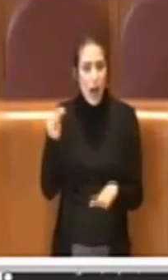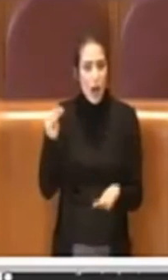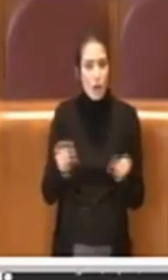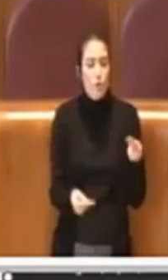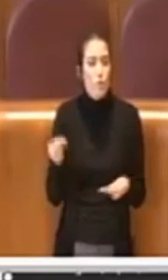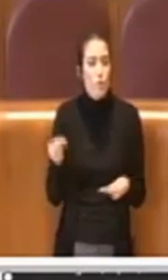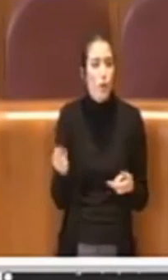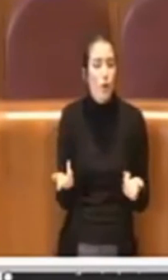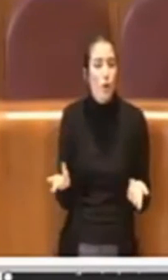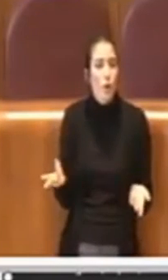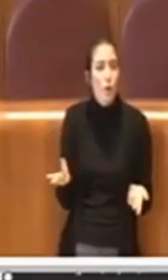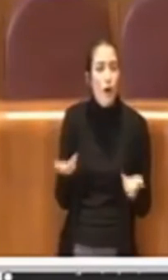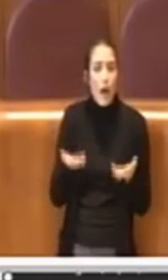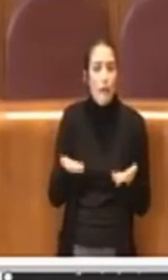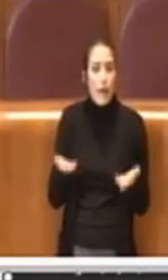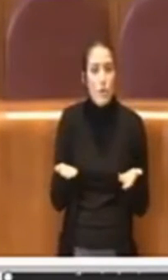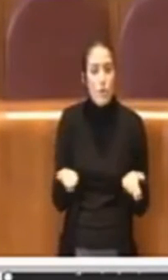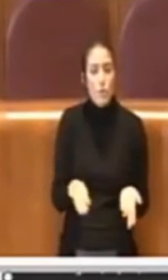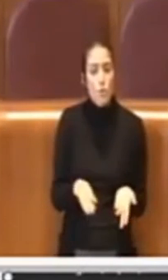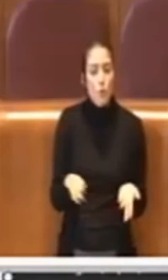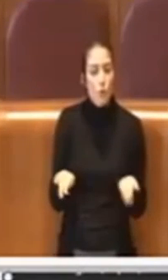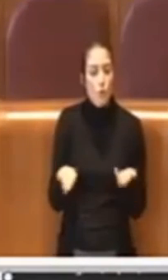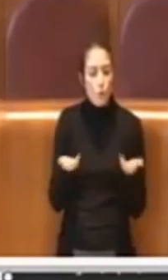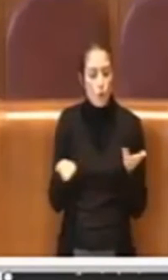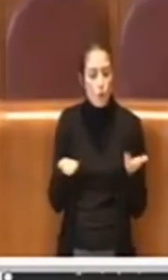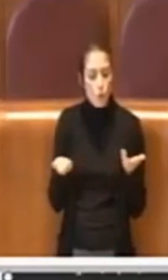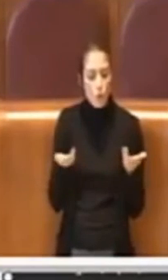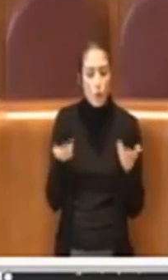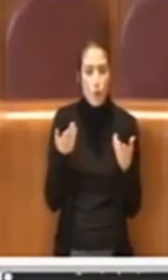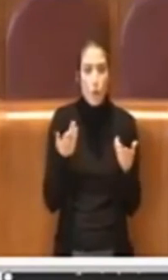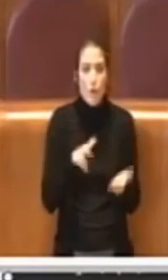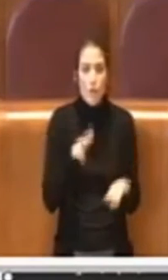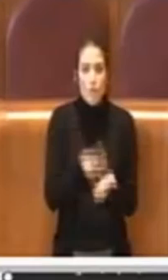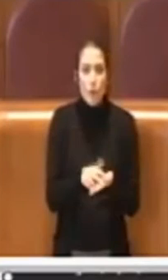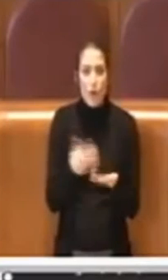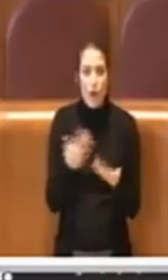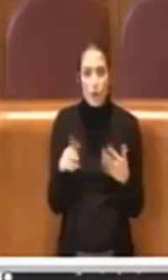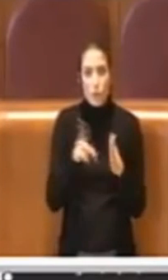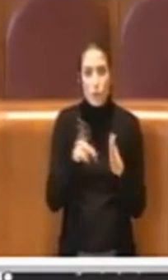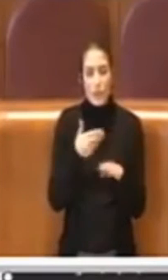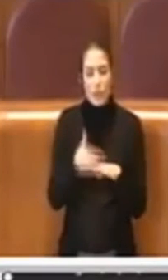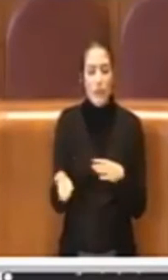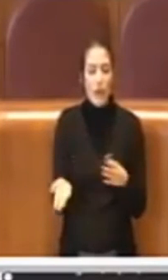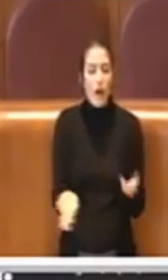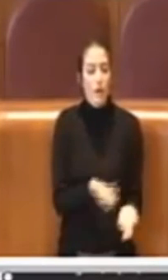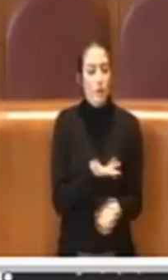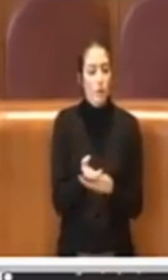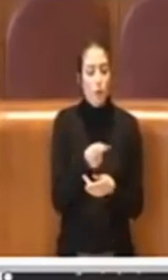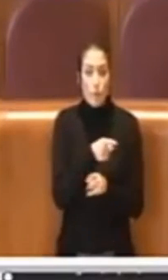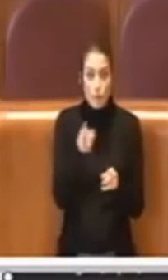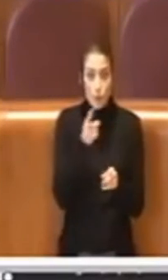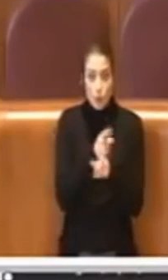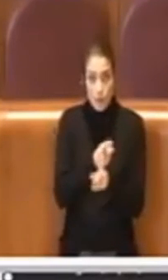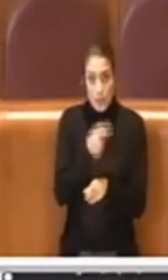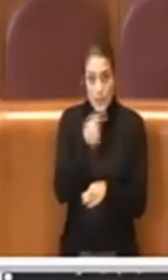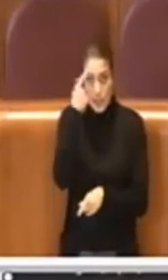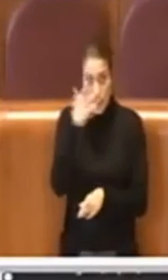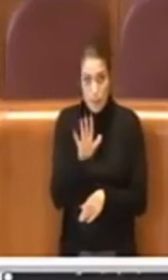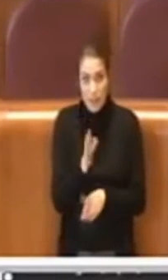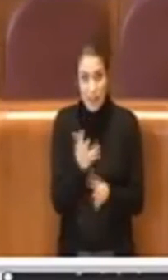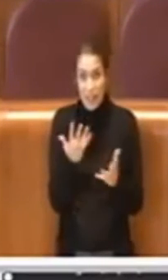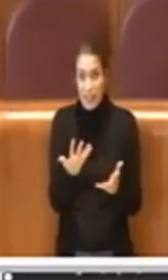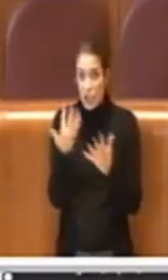adesso e dovreste sapere che nei dieci anni